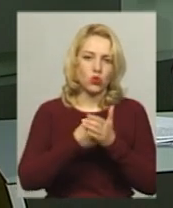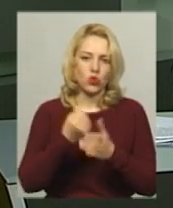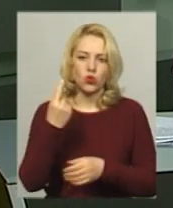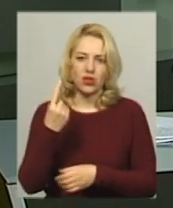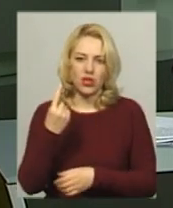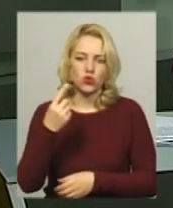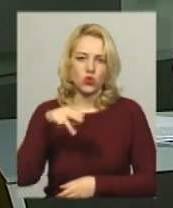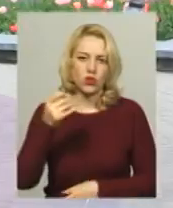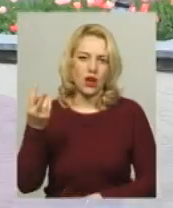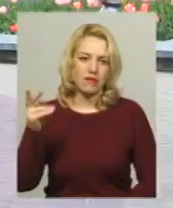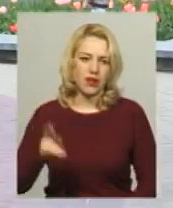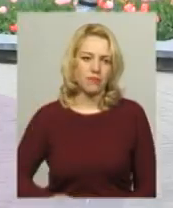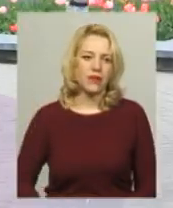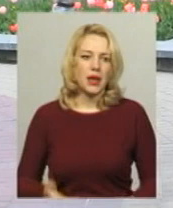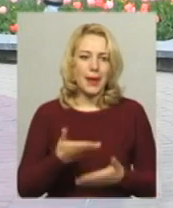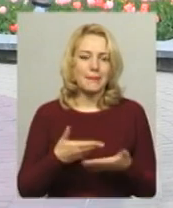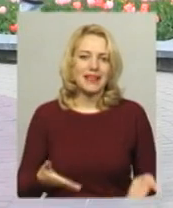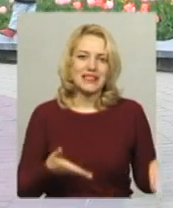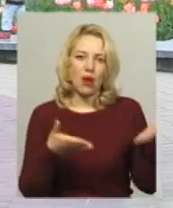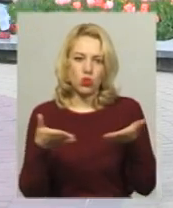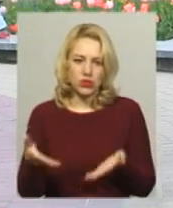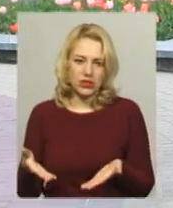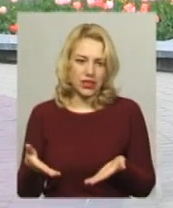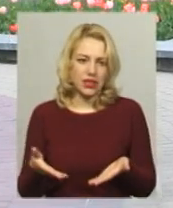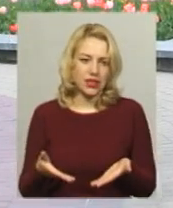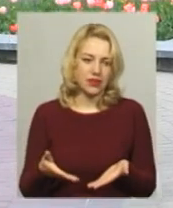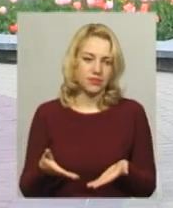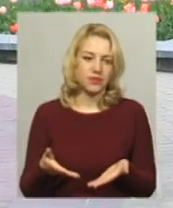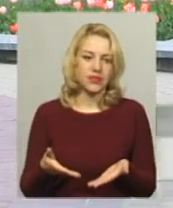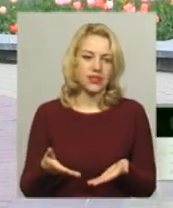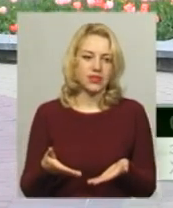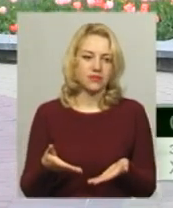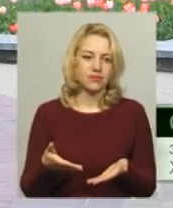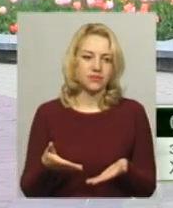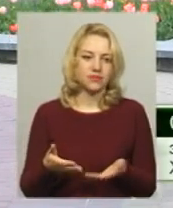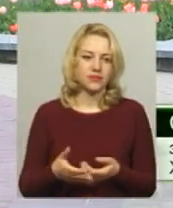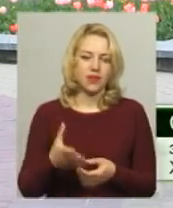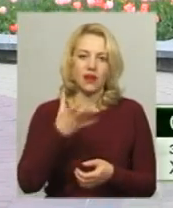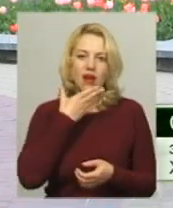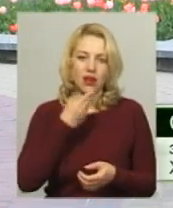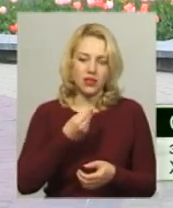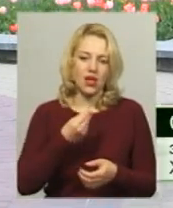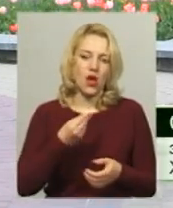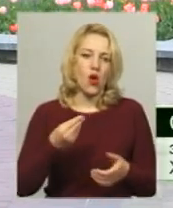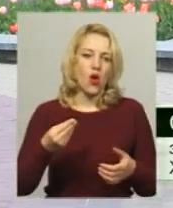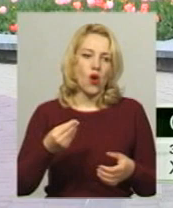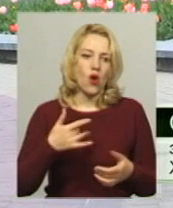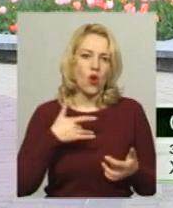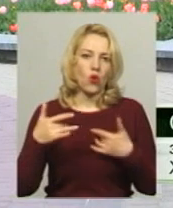Ми запросили досить такі гарні колективи.